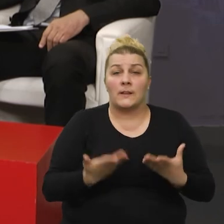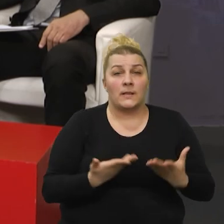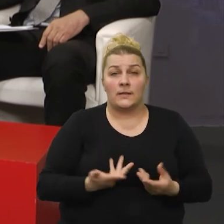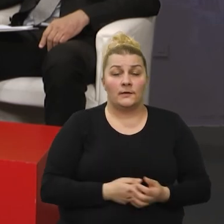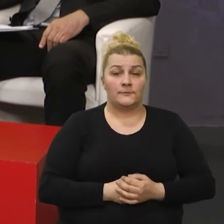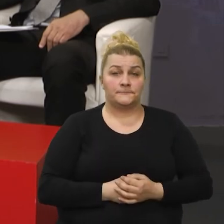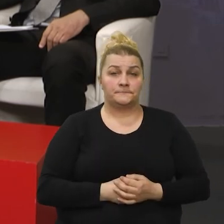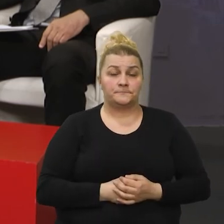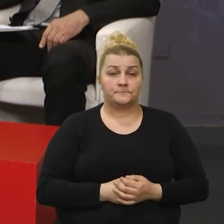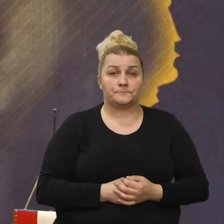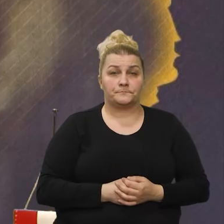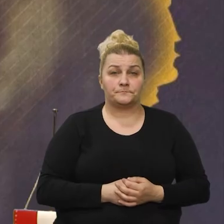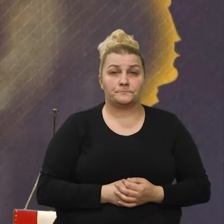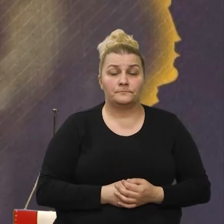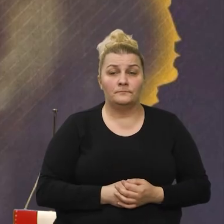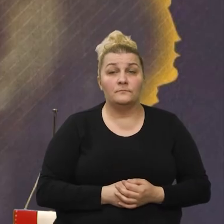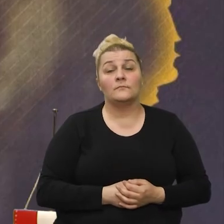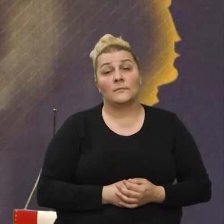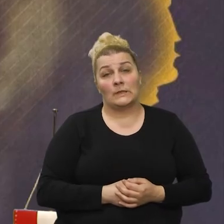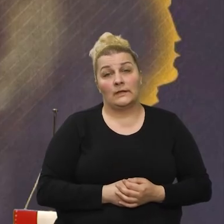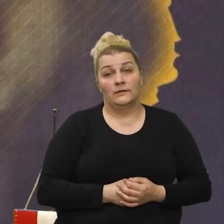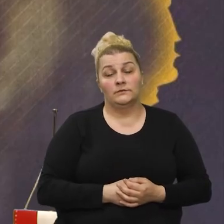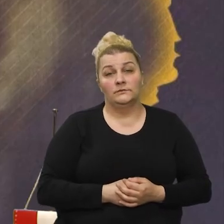Pa, manje, puno toga